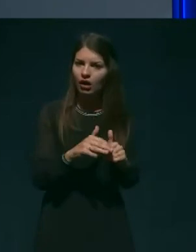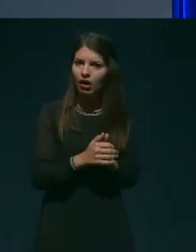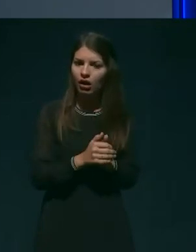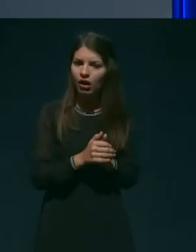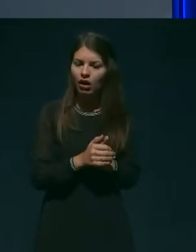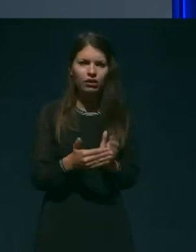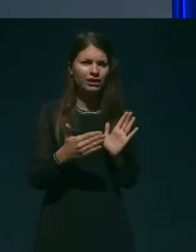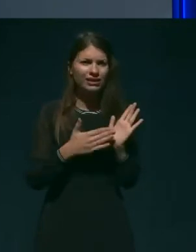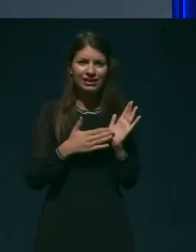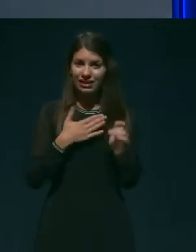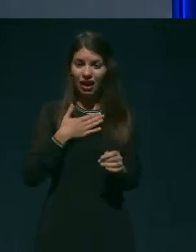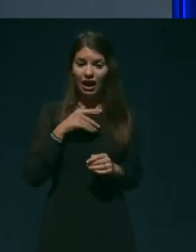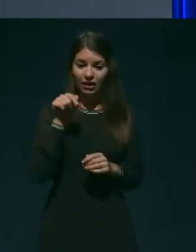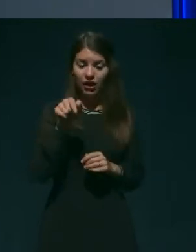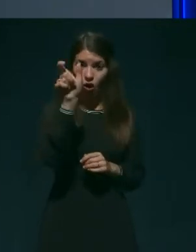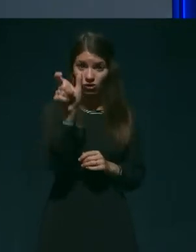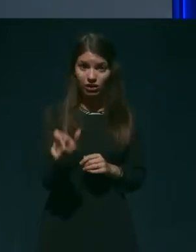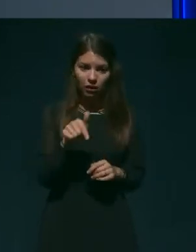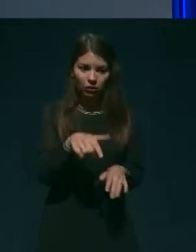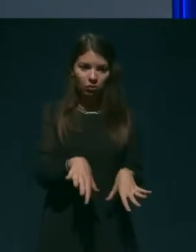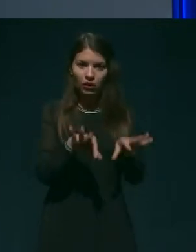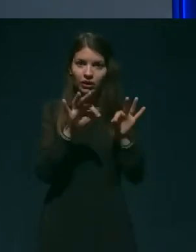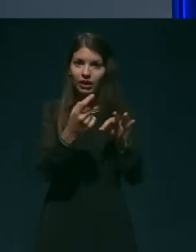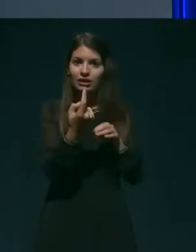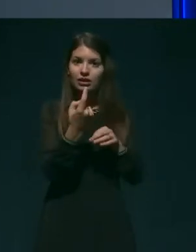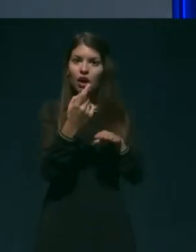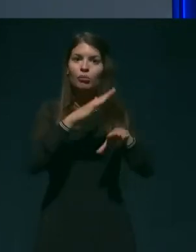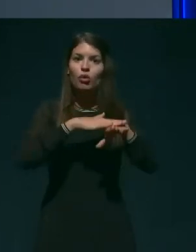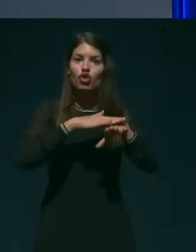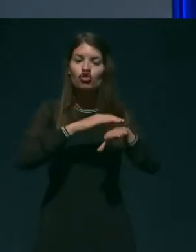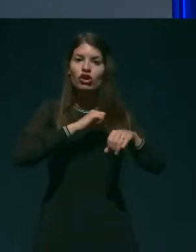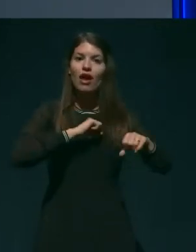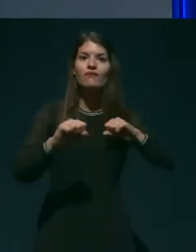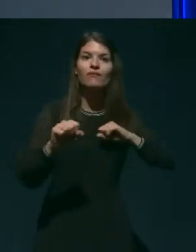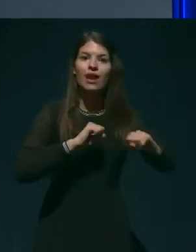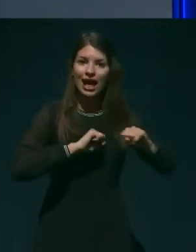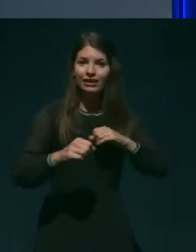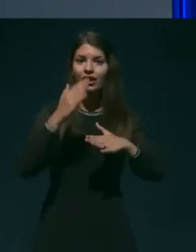oseba izvedela iz sporočila vlade po dopisni seji?